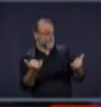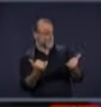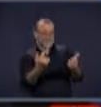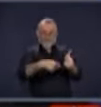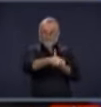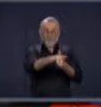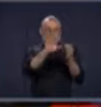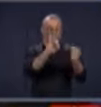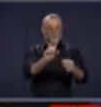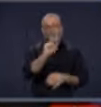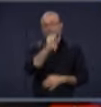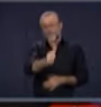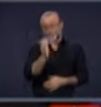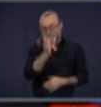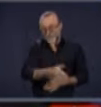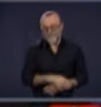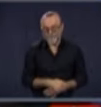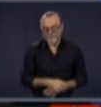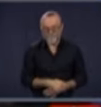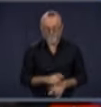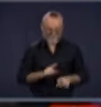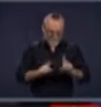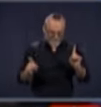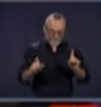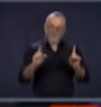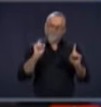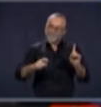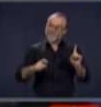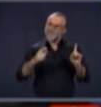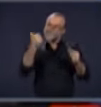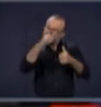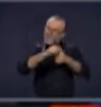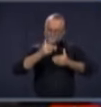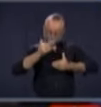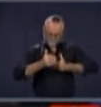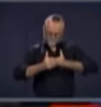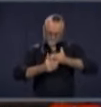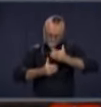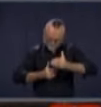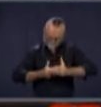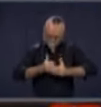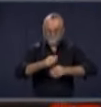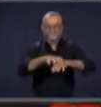ne sera pas parfaite la semaine prochaine, je le comprends bien, mais nous devons y aller graduellement.